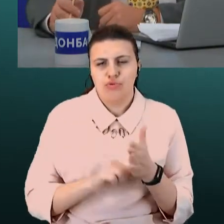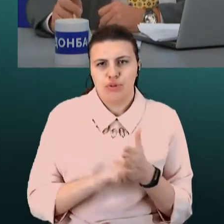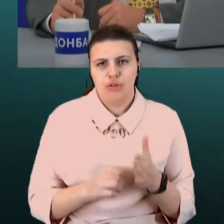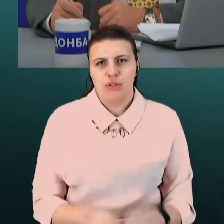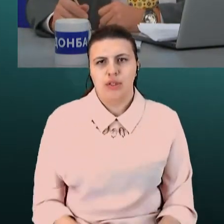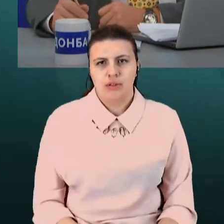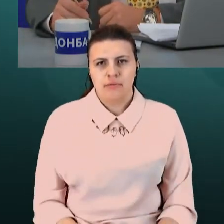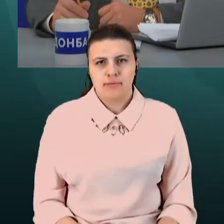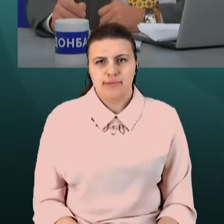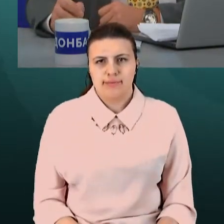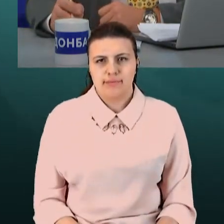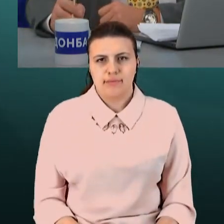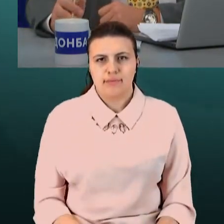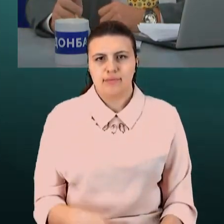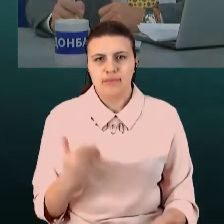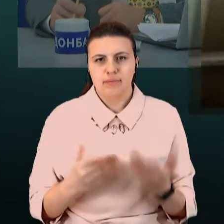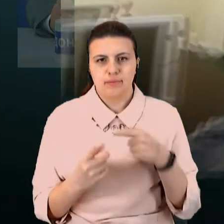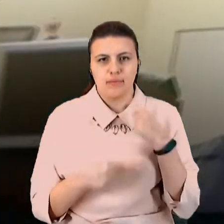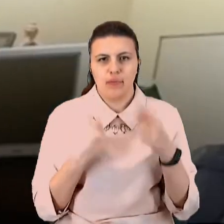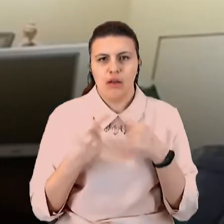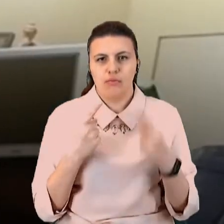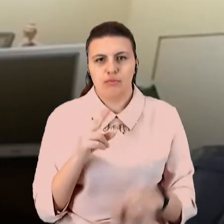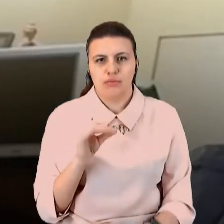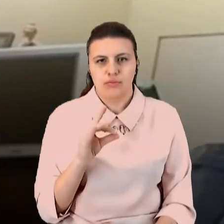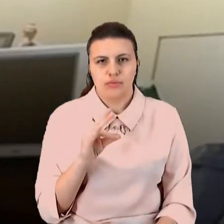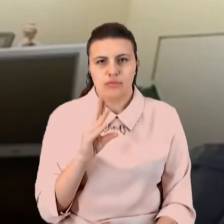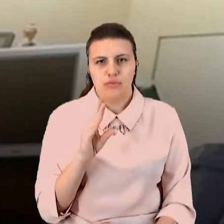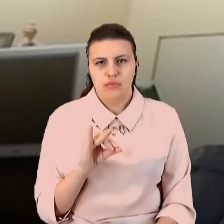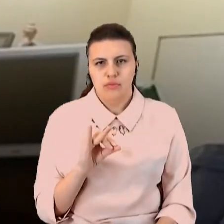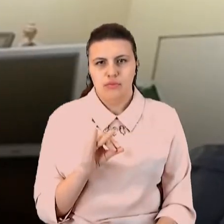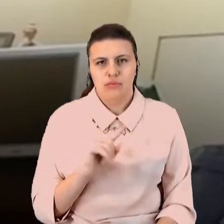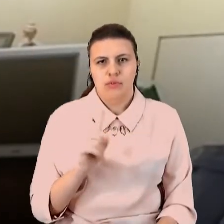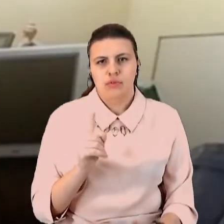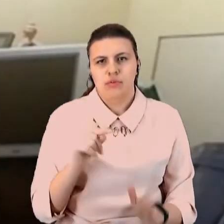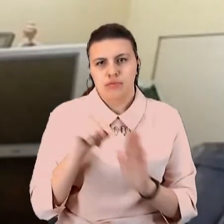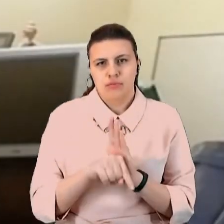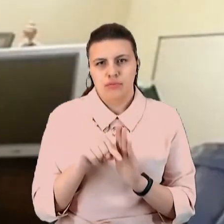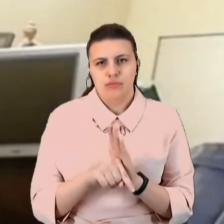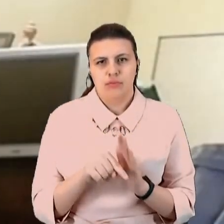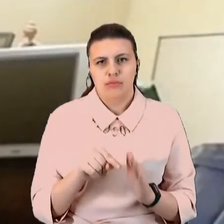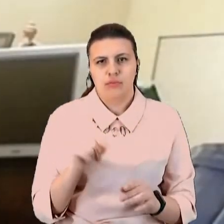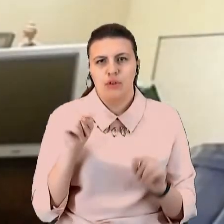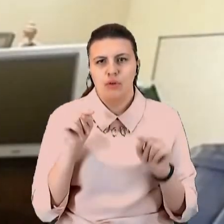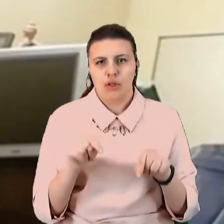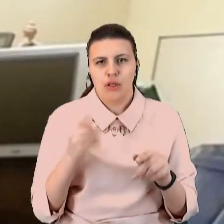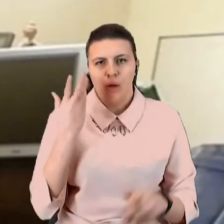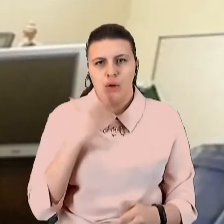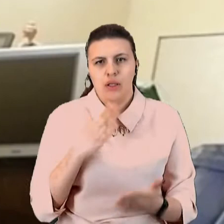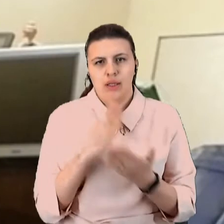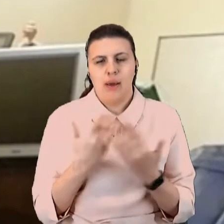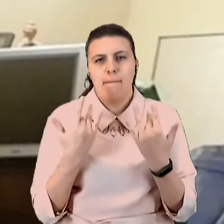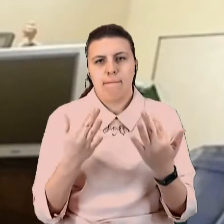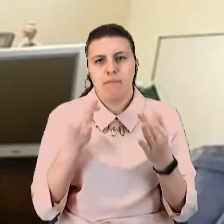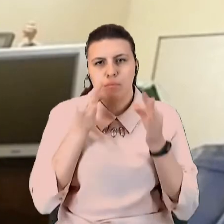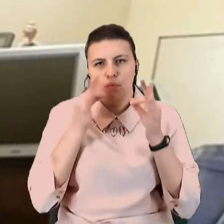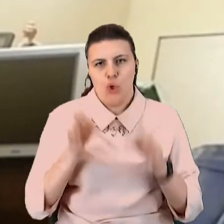якщо говорити про контрабанду як економічні явища, то зрозуміло, що вона має сенс тоді, коли є попит на контрабандну продукцію. Ну, це